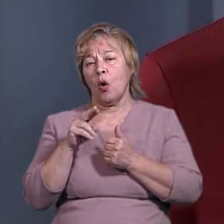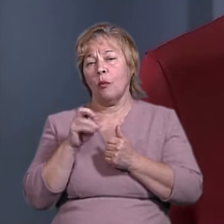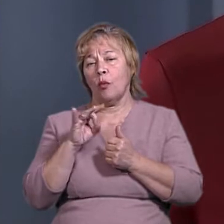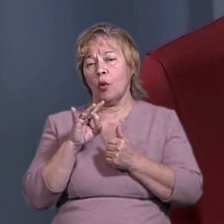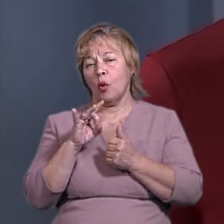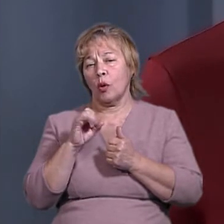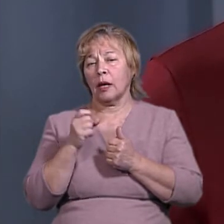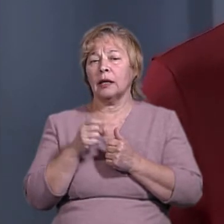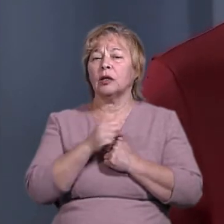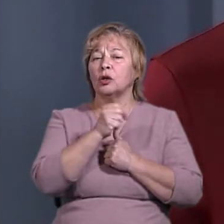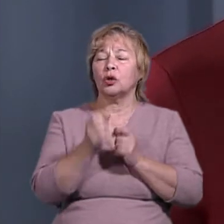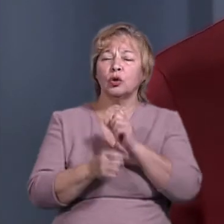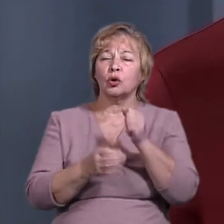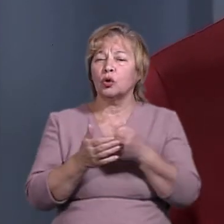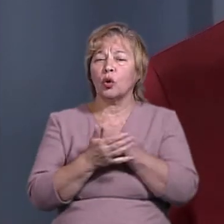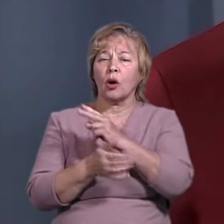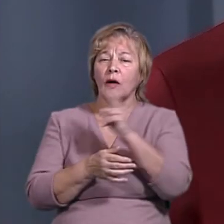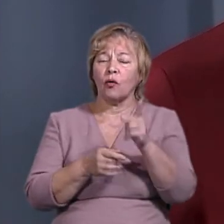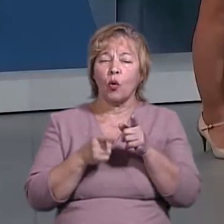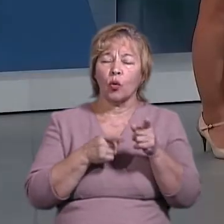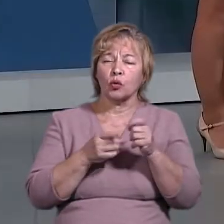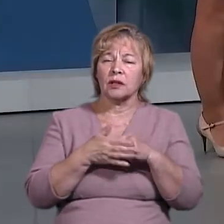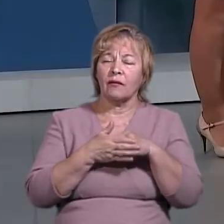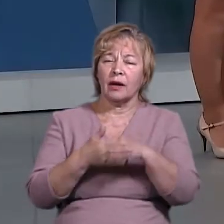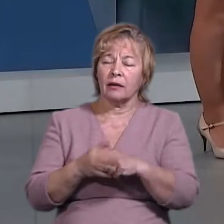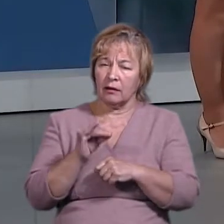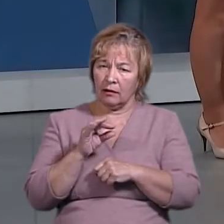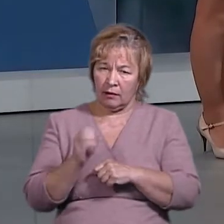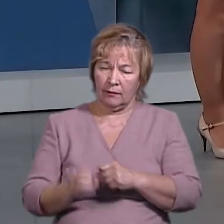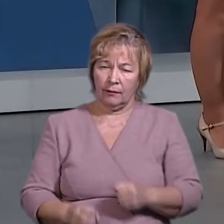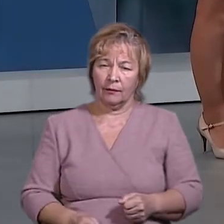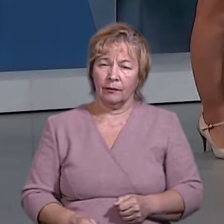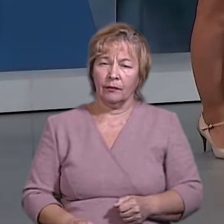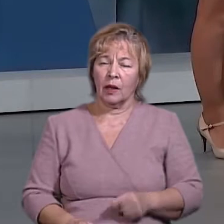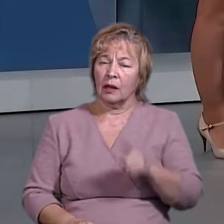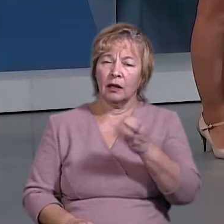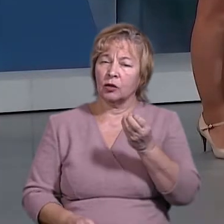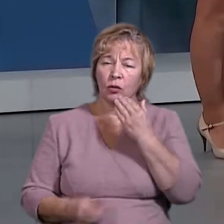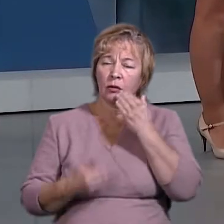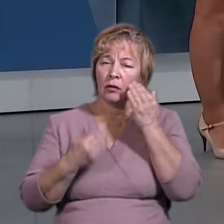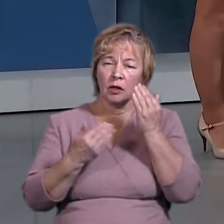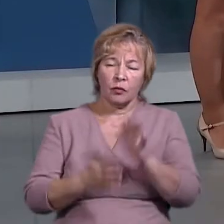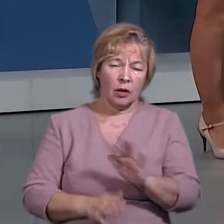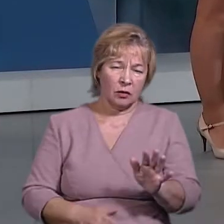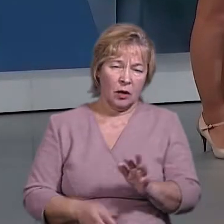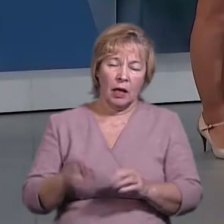і до кого з приводу саме погроз і тиску? Чи поки ви ще не зверталися до поліції? Добре,